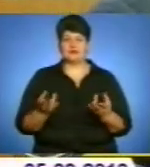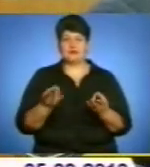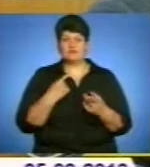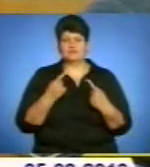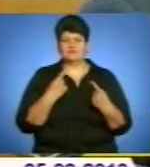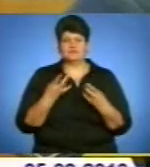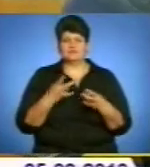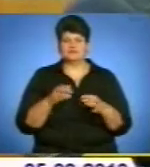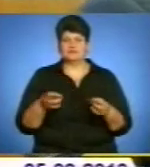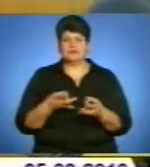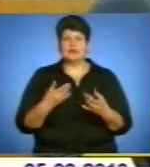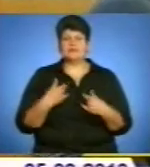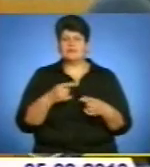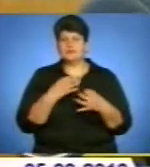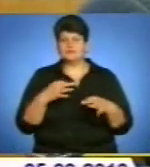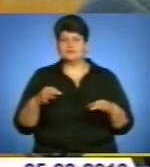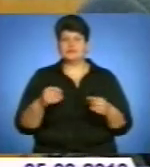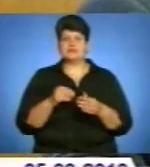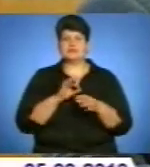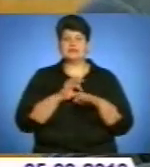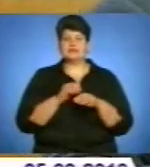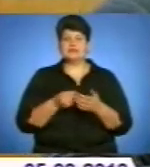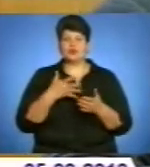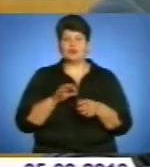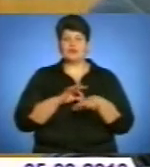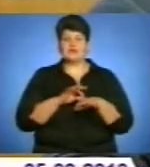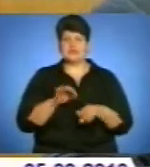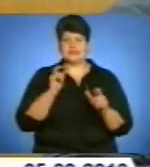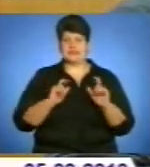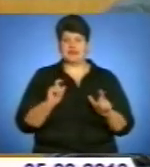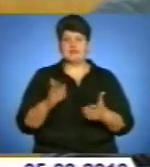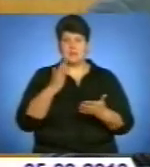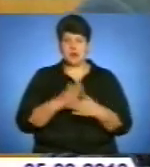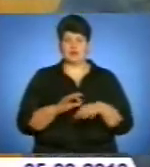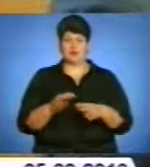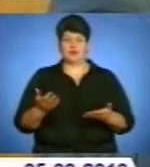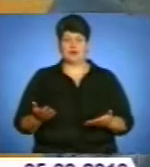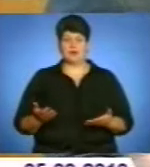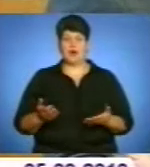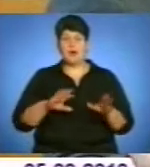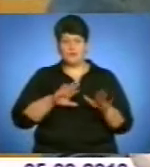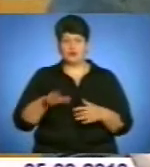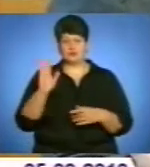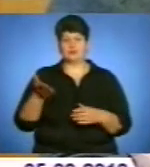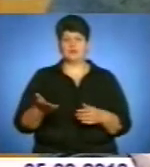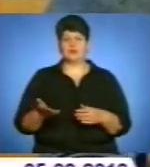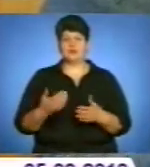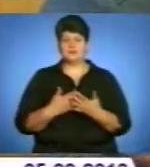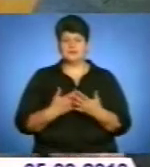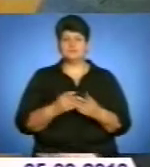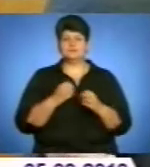дасть нам. Нам треба любою ціною провести сесію сьогодні, любою ціною. Нам має пройти. А другий варіант простий.